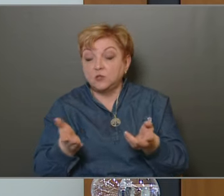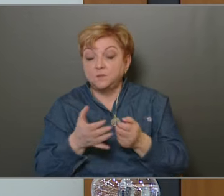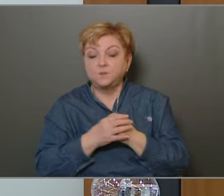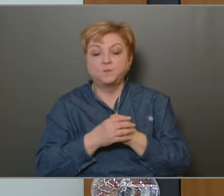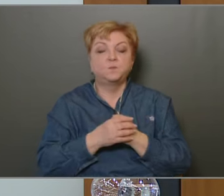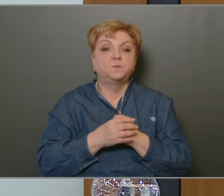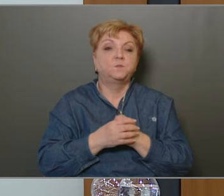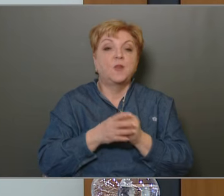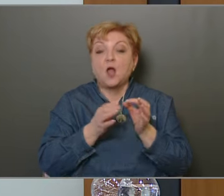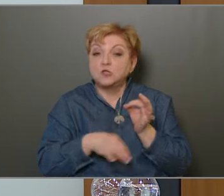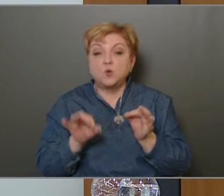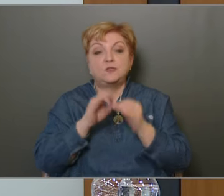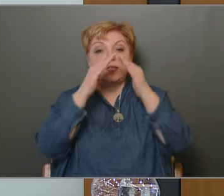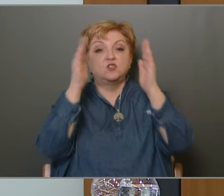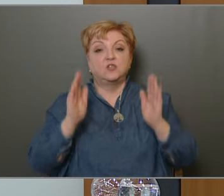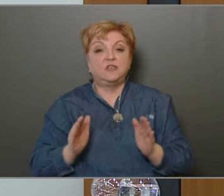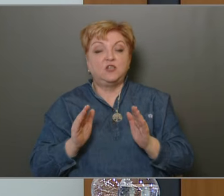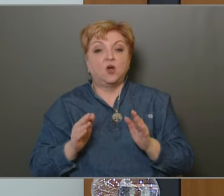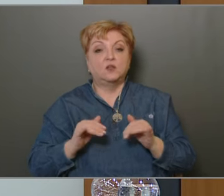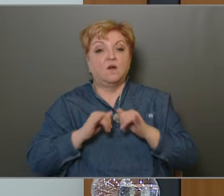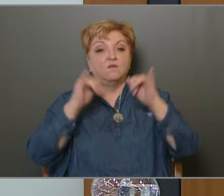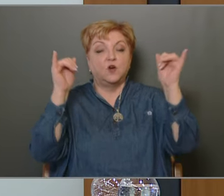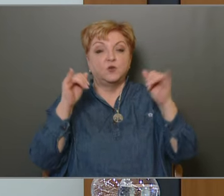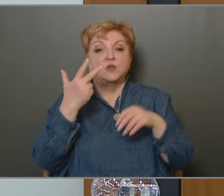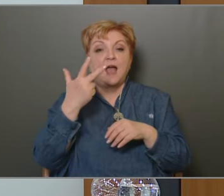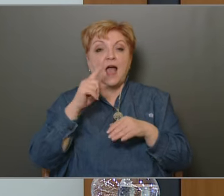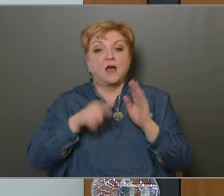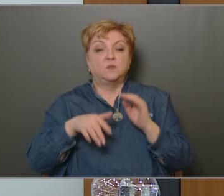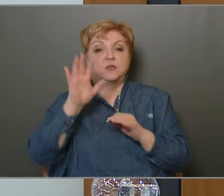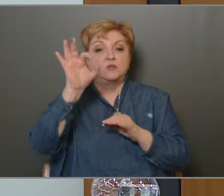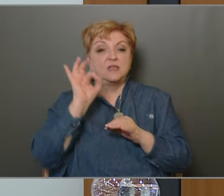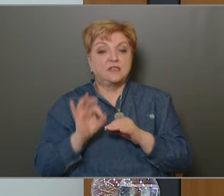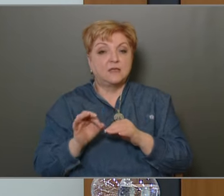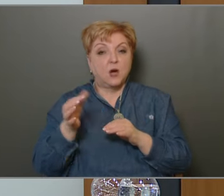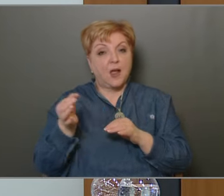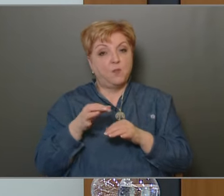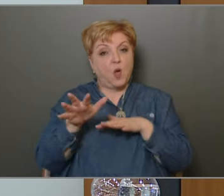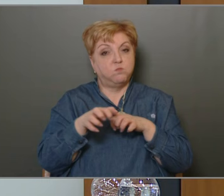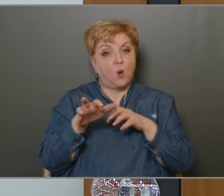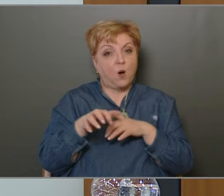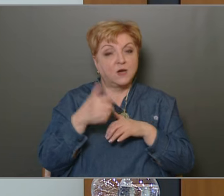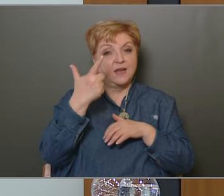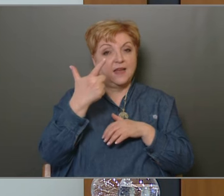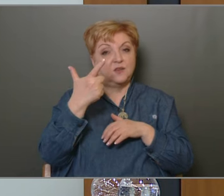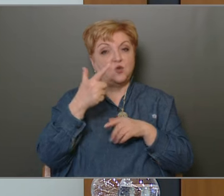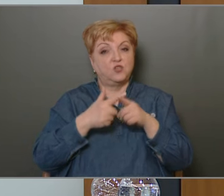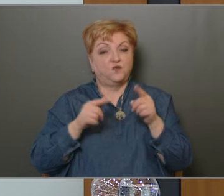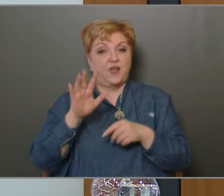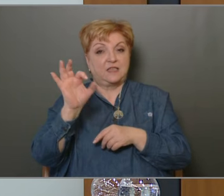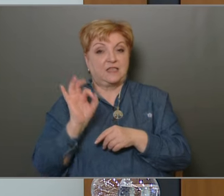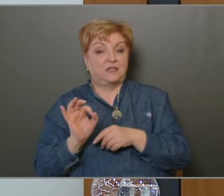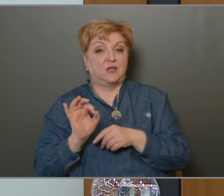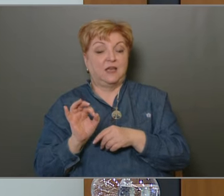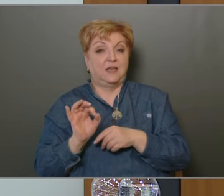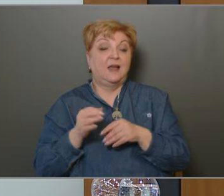Az összes ingatlan vagyon növekedés 3,5 százalék, amelyből a parkok kitesznek 2,5 százalékot,